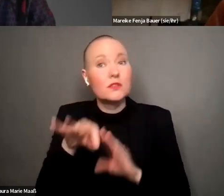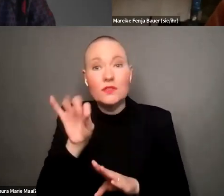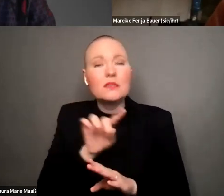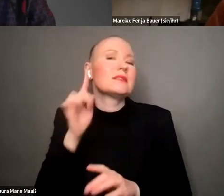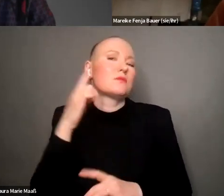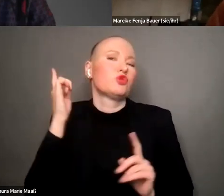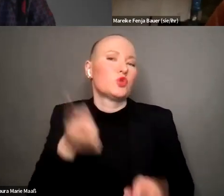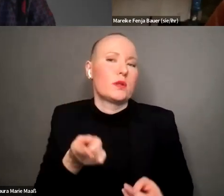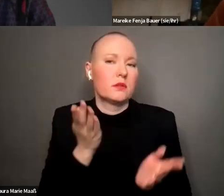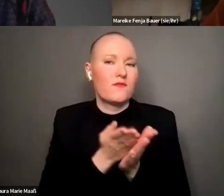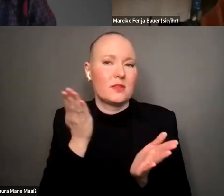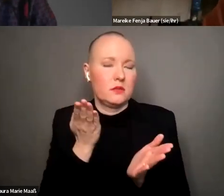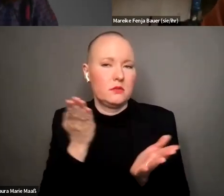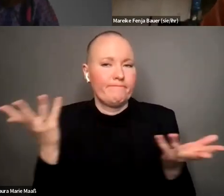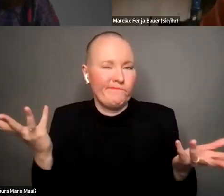problemanalyse führen